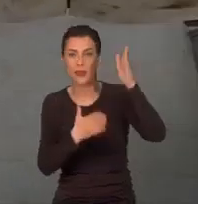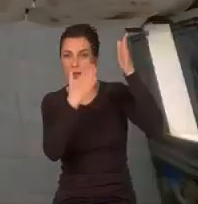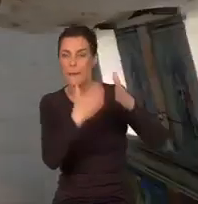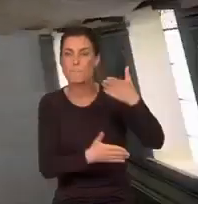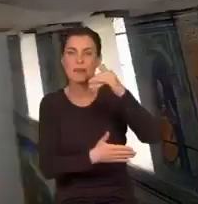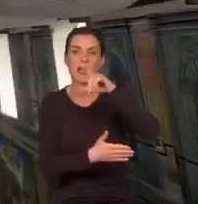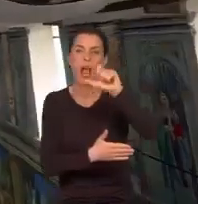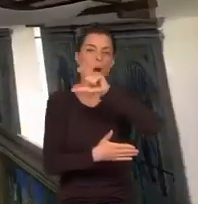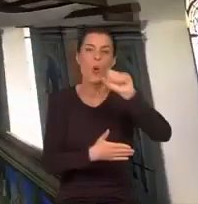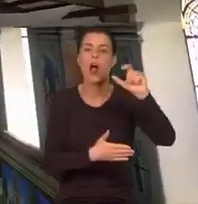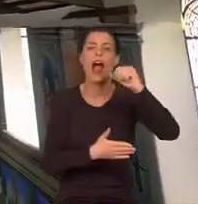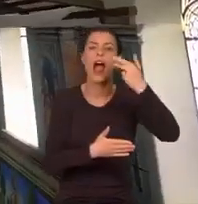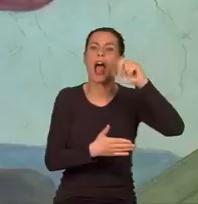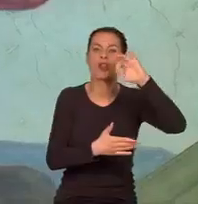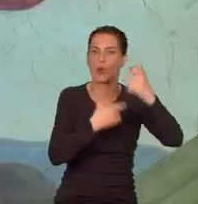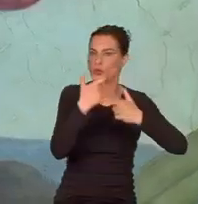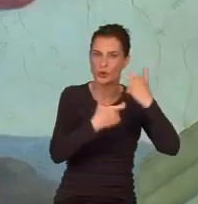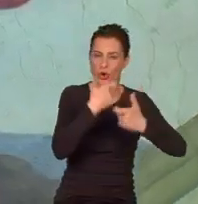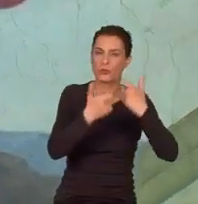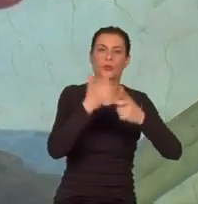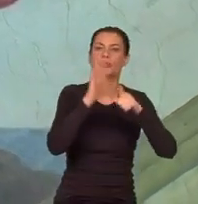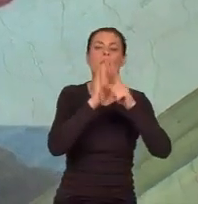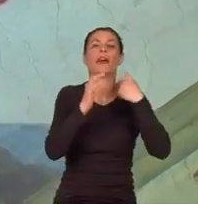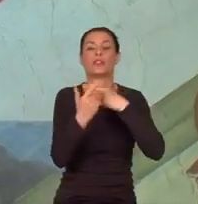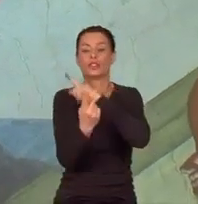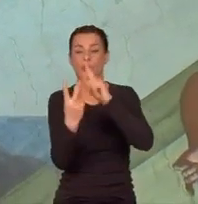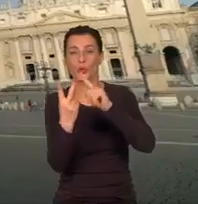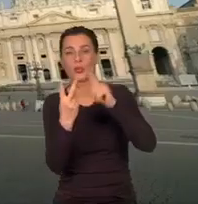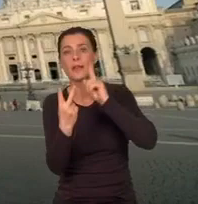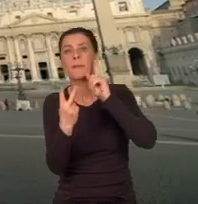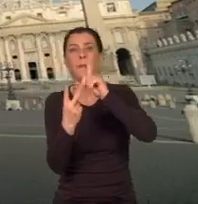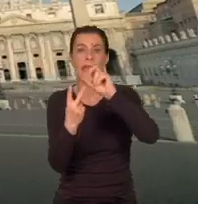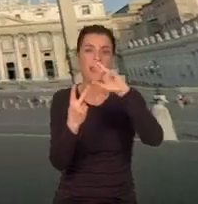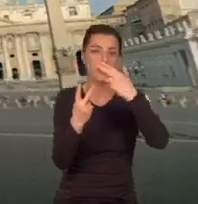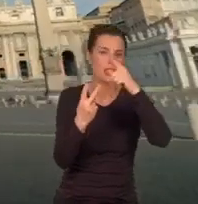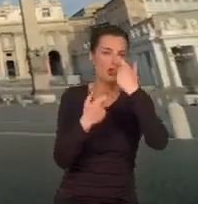rusztowaniu własnego pomysłu, a dla ulepszenia placu Bernini stworzył wyjątkowy projekt.